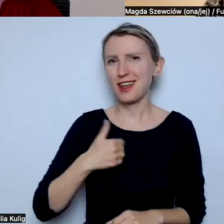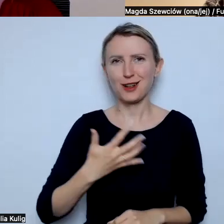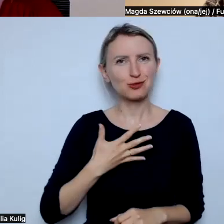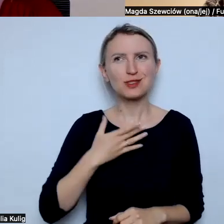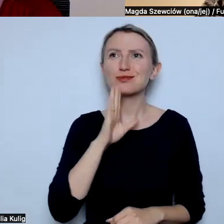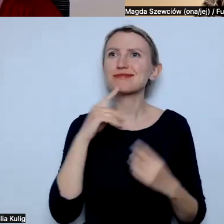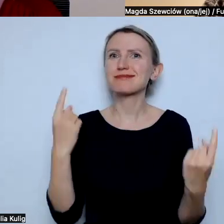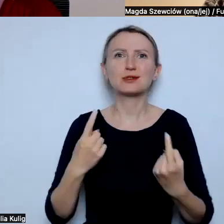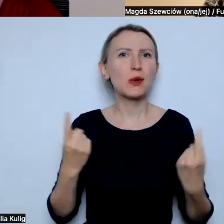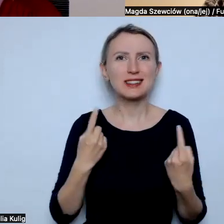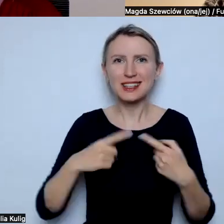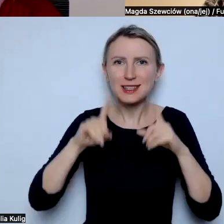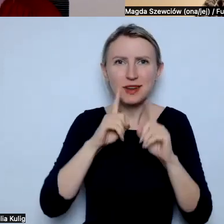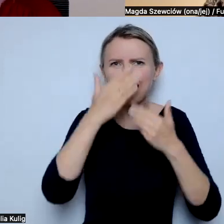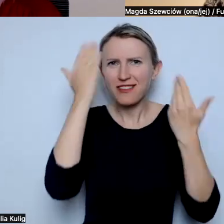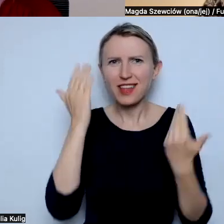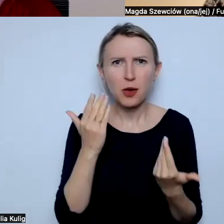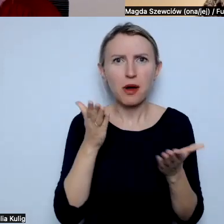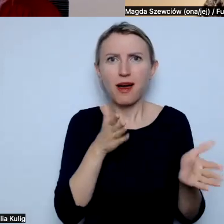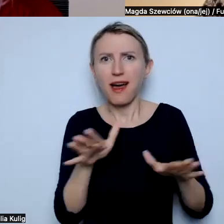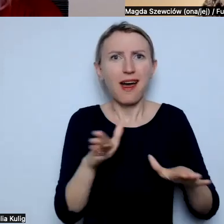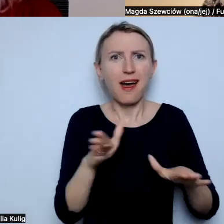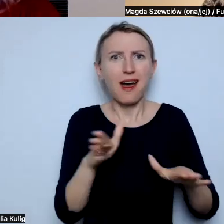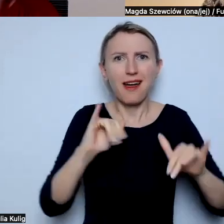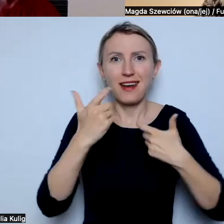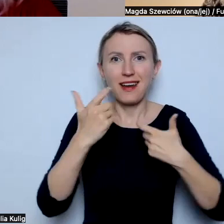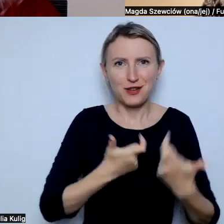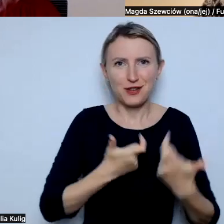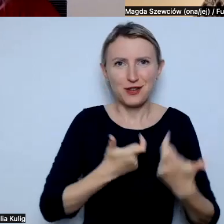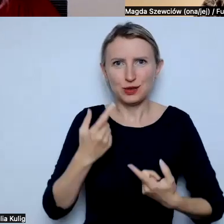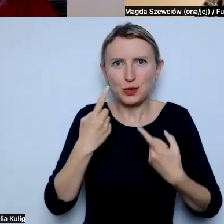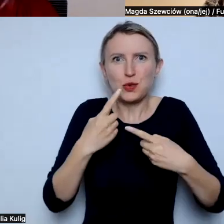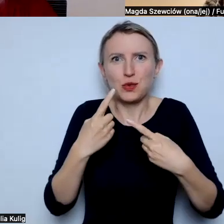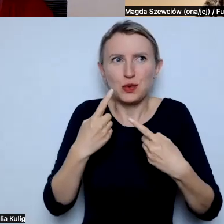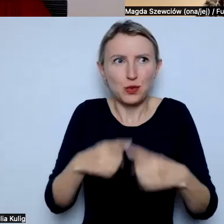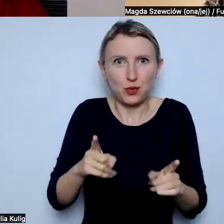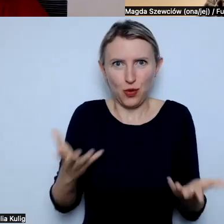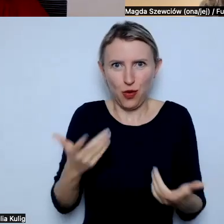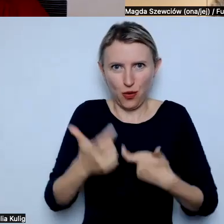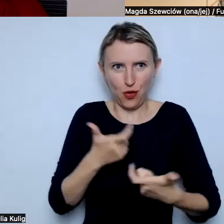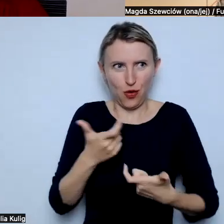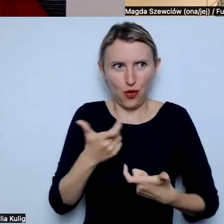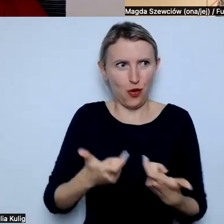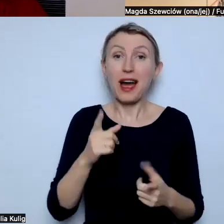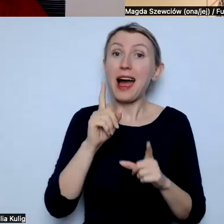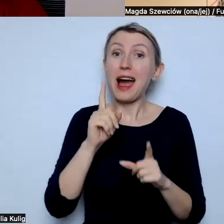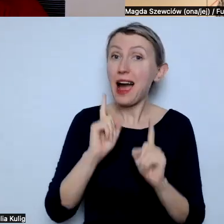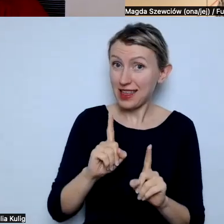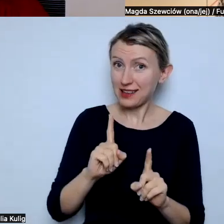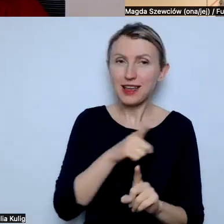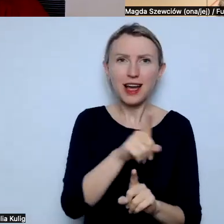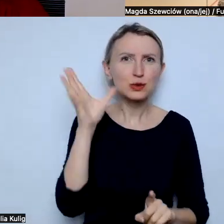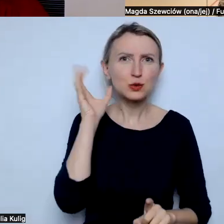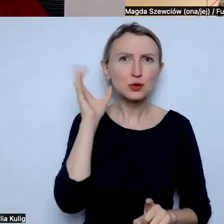sytuacja, w której w sumie nie wiadomo, w którą stronę się ruszyć, bo zawsze bardzo to jest krótkie pole. Natomiast jak Ciebie słyszę,